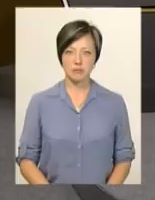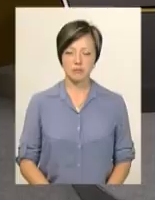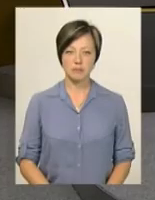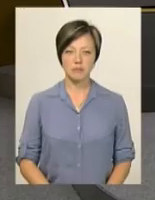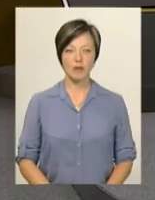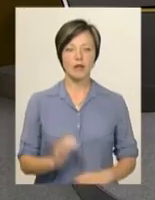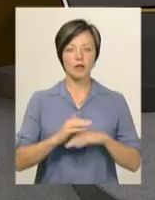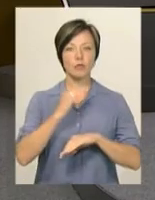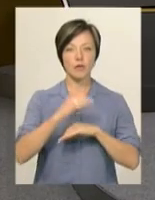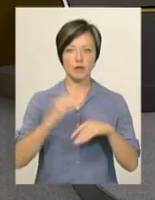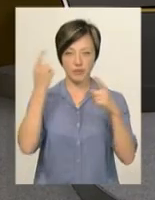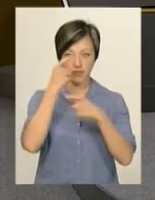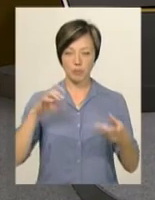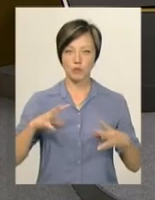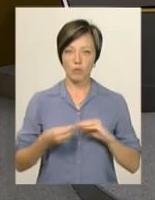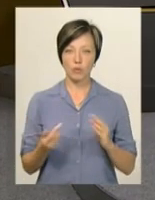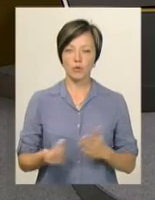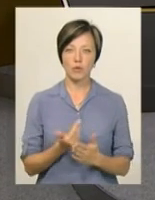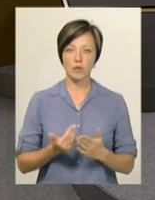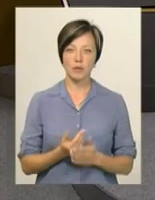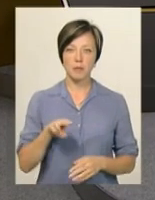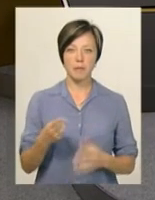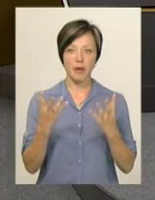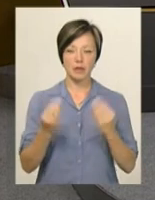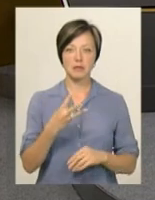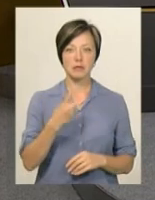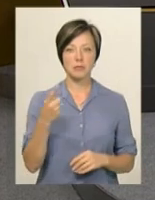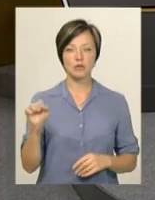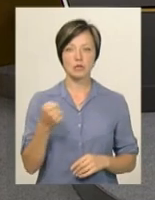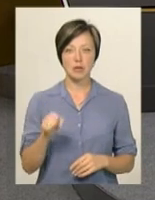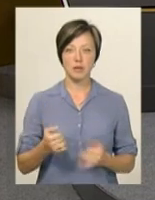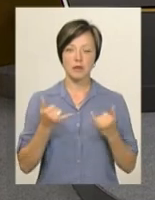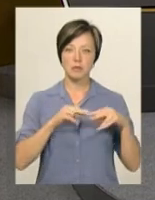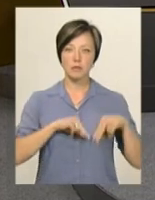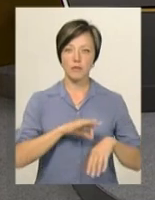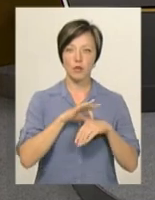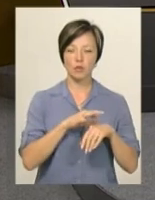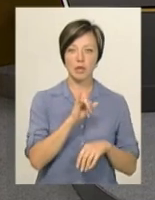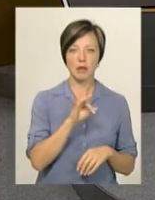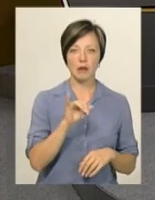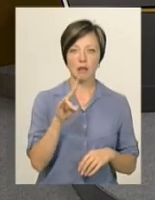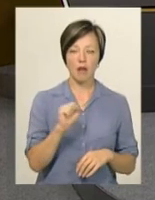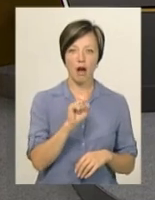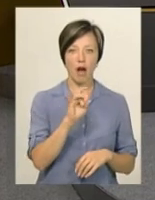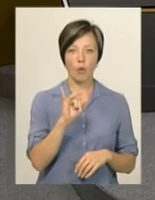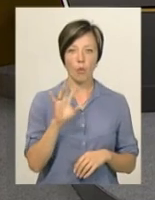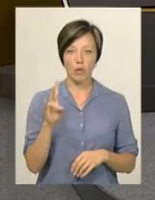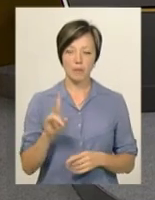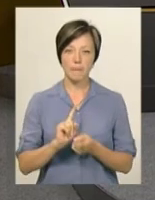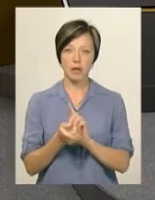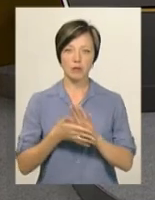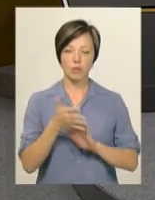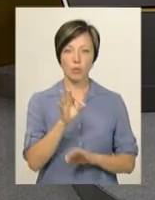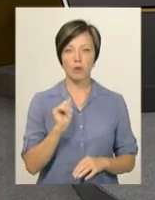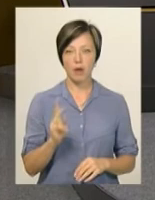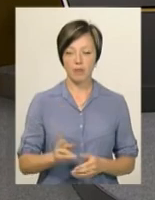Доброго вечора! В ефірі підсумковий випуск новин. П'ятниця 31 серпня у студії працює ведуча Ірина Аріон, приклад на жестову